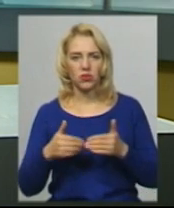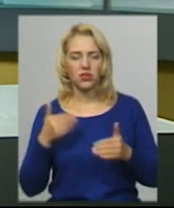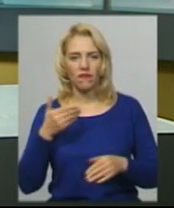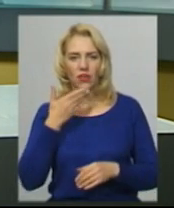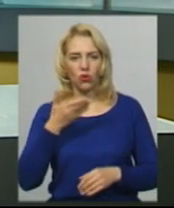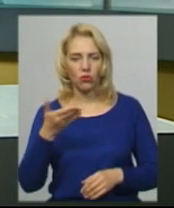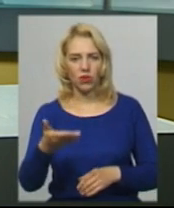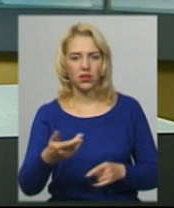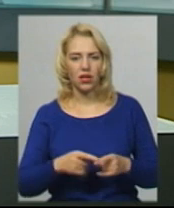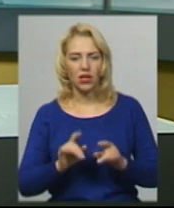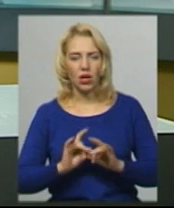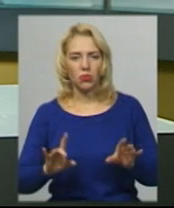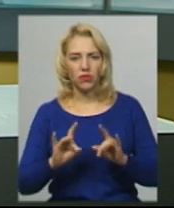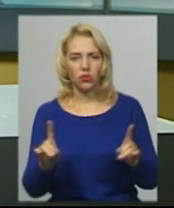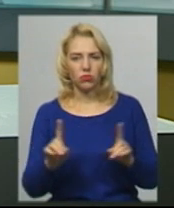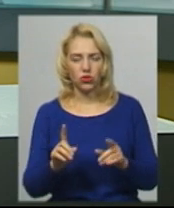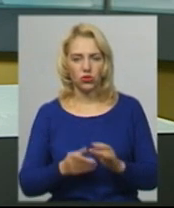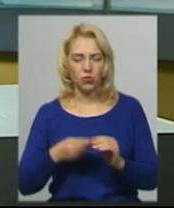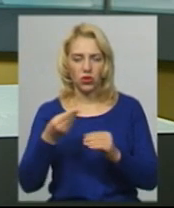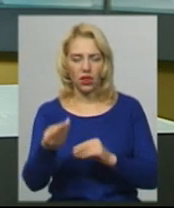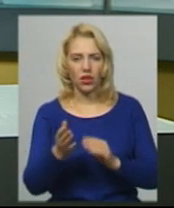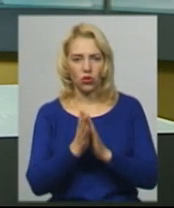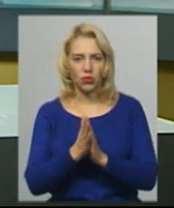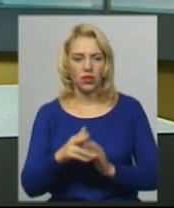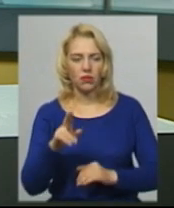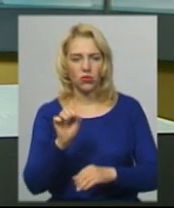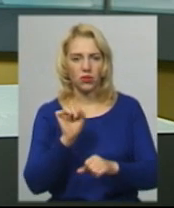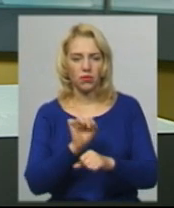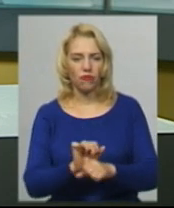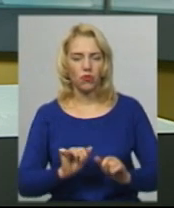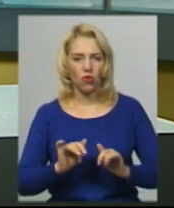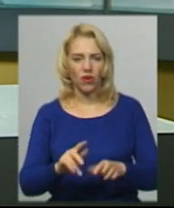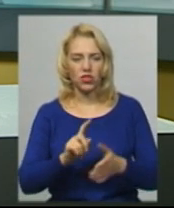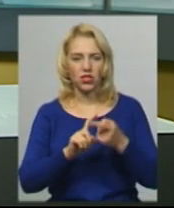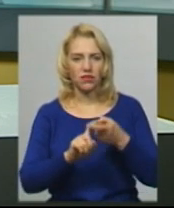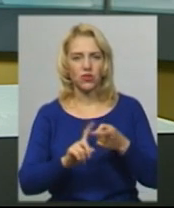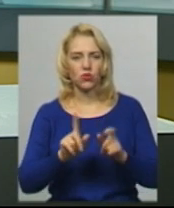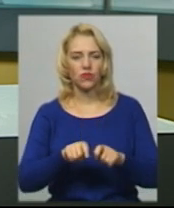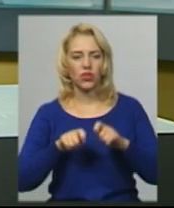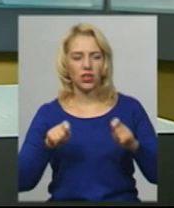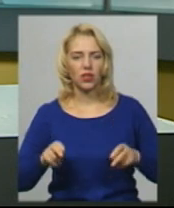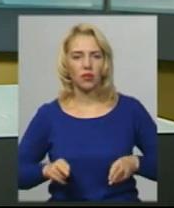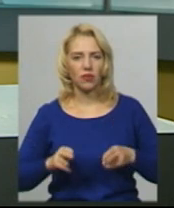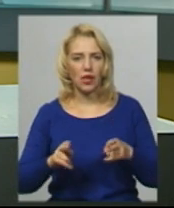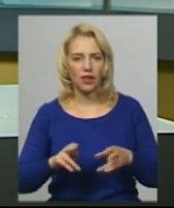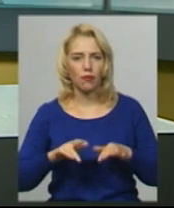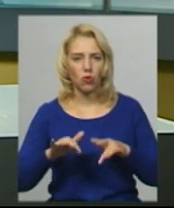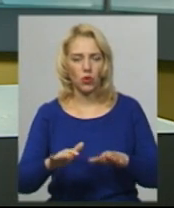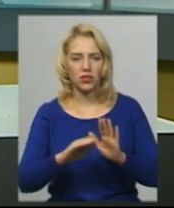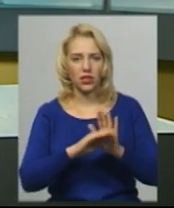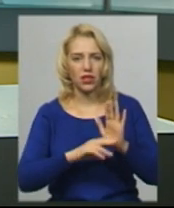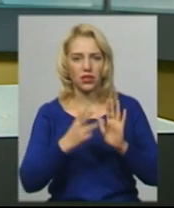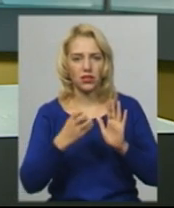Олександр Кримчак повідомив, подали клопотання до суду про зупинення провадження у зв'язку з відкритим кримінальним провадженням за статтею